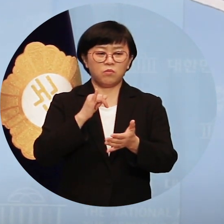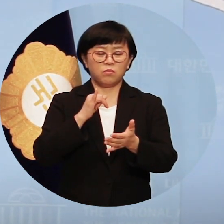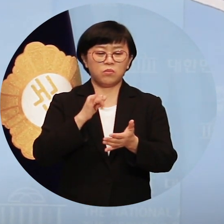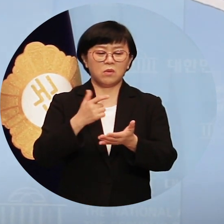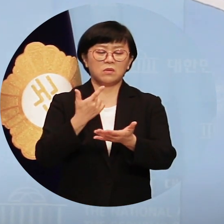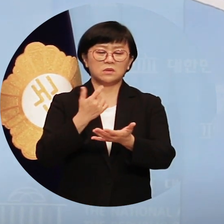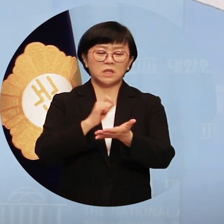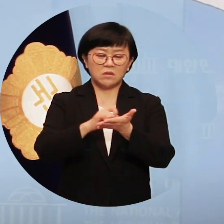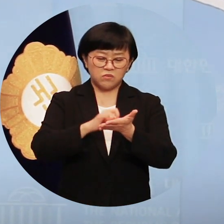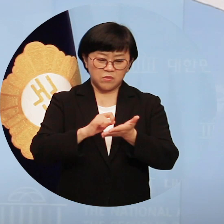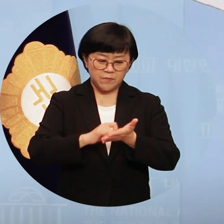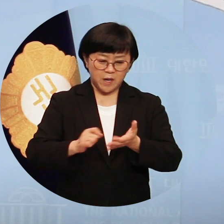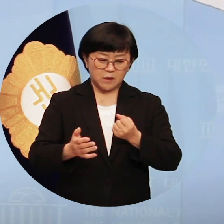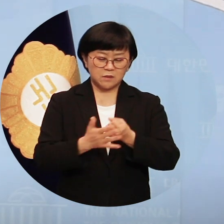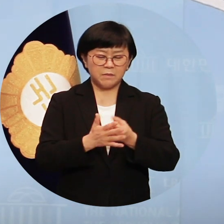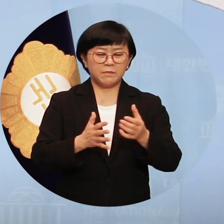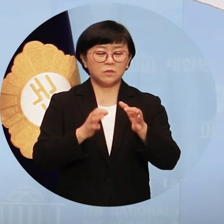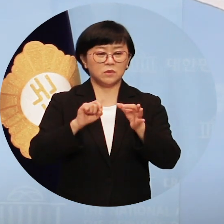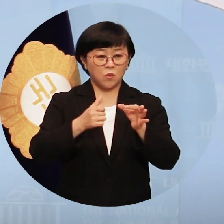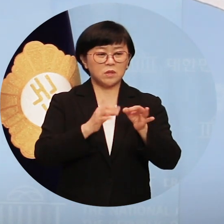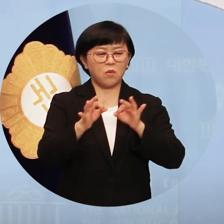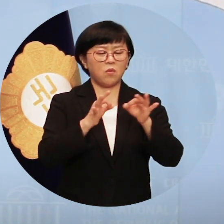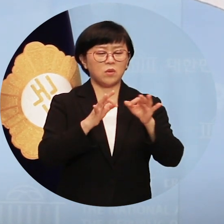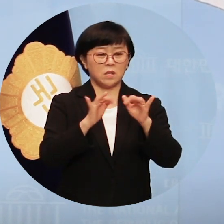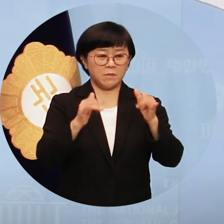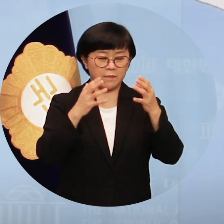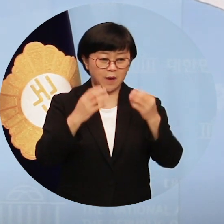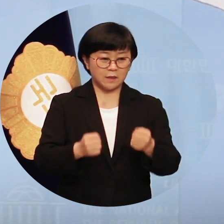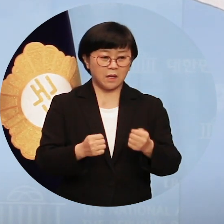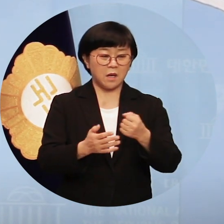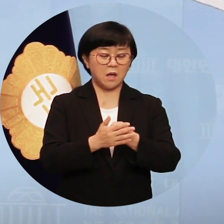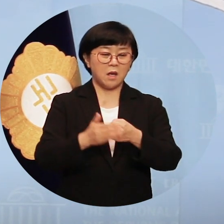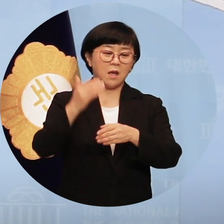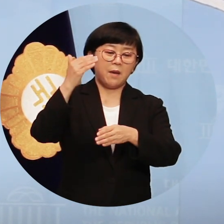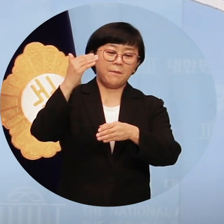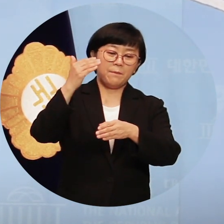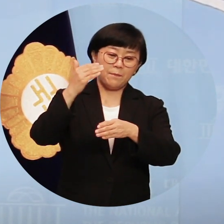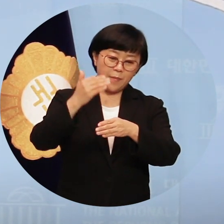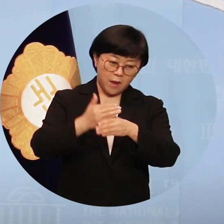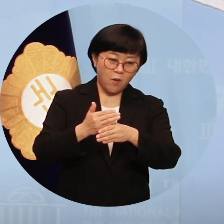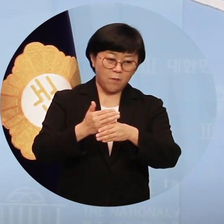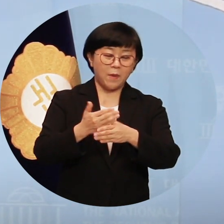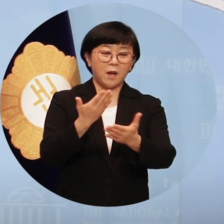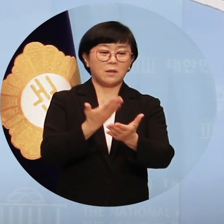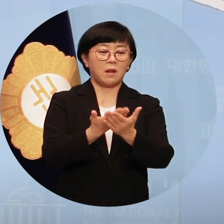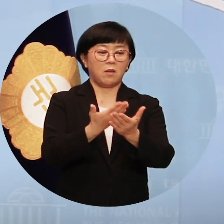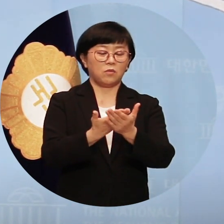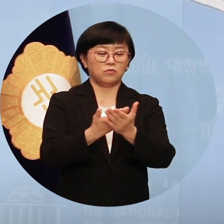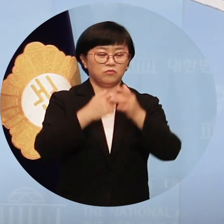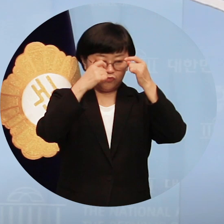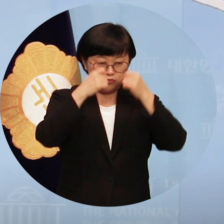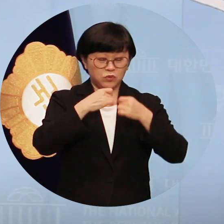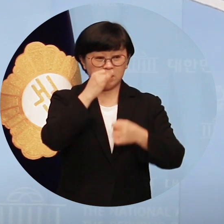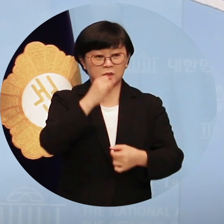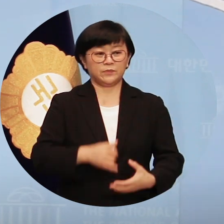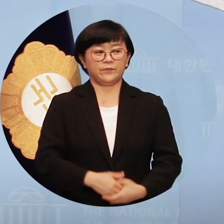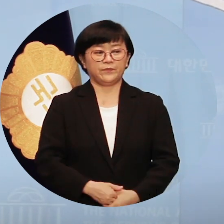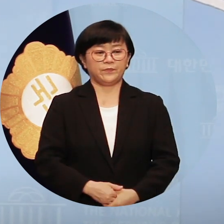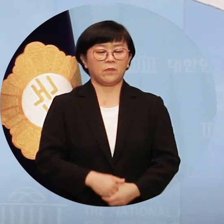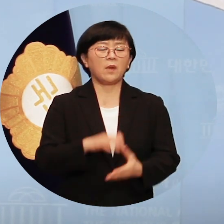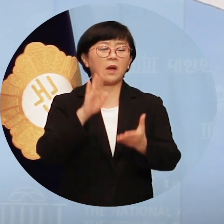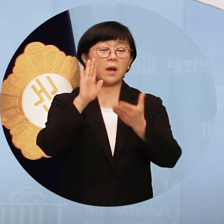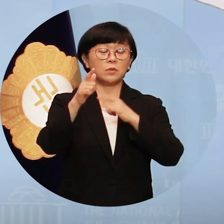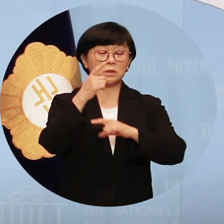소상공인들이 한두 분이 아닙니다. 제발 폐업이라도 할 수 있게 해달라고 눈물로 호소하고 있습니다.